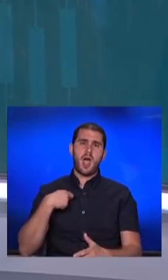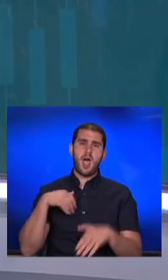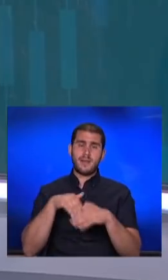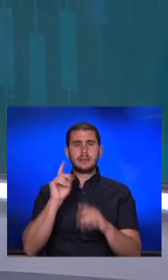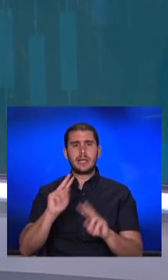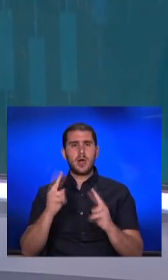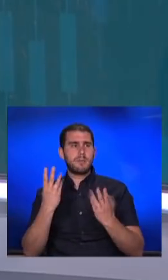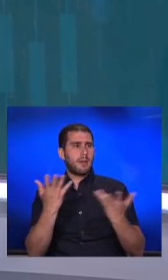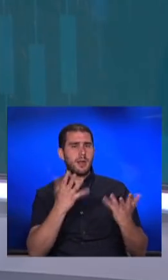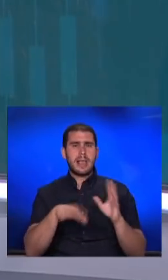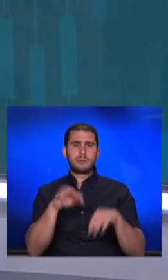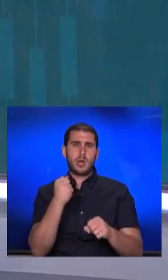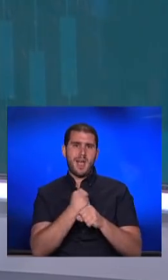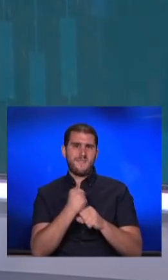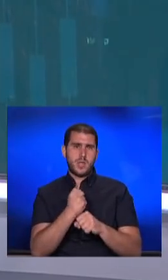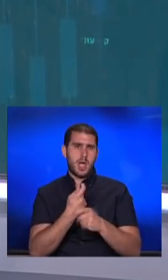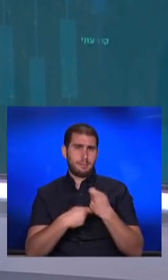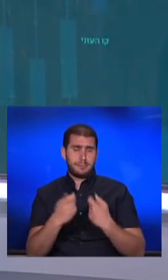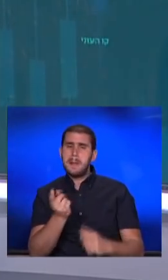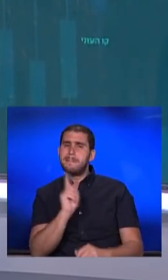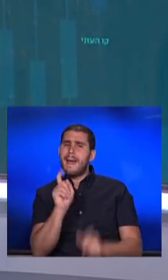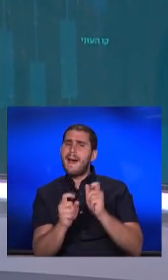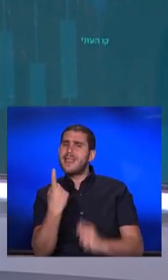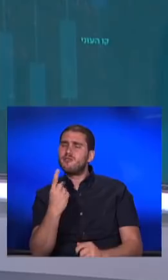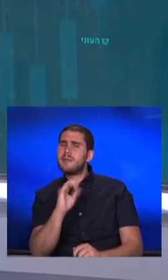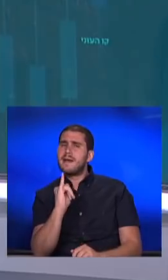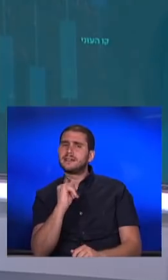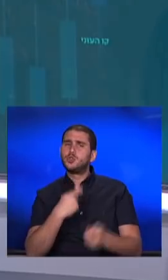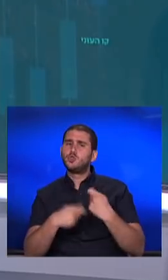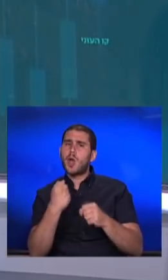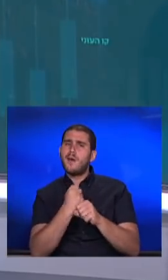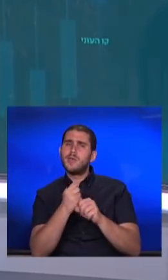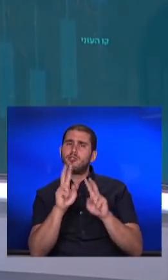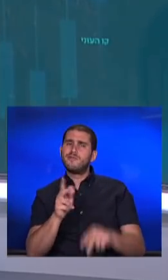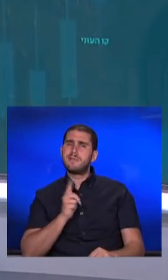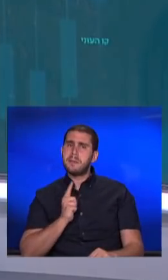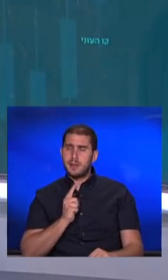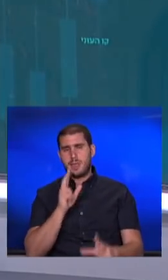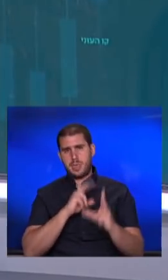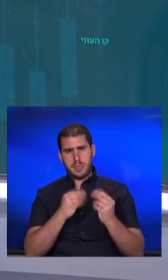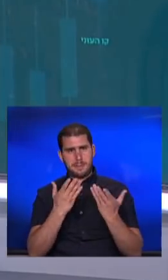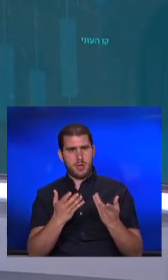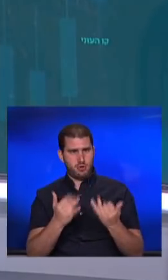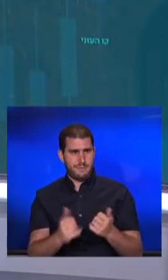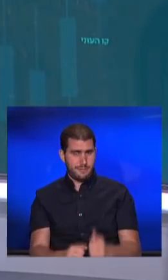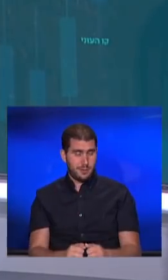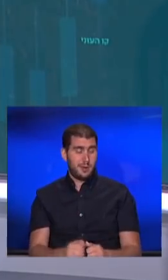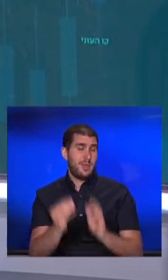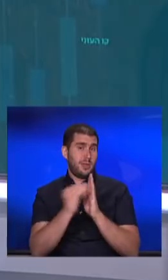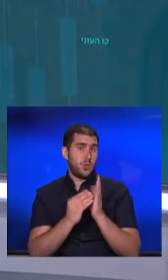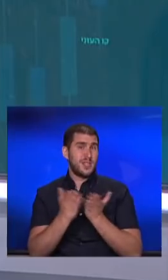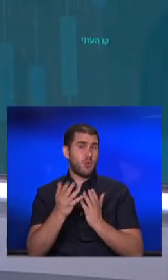שוב את דרכם בשוק העבודה. מי הם האנשים האלה ואיזה שוק עבודה מחכה להם? בואו נדבר על זה רגע. לפי נתוני שירות